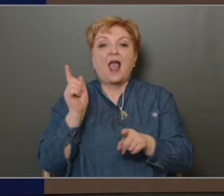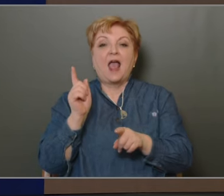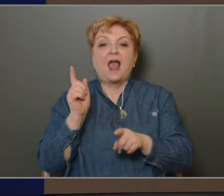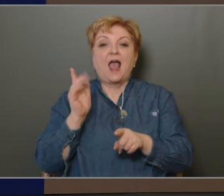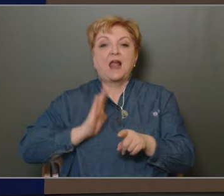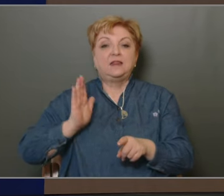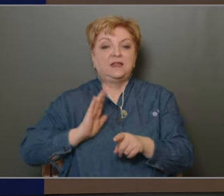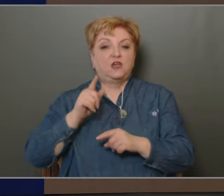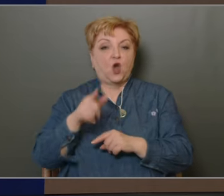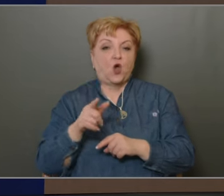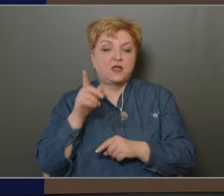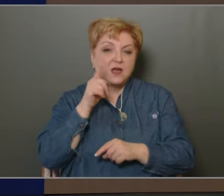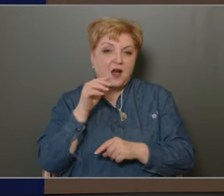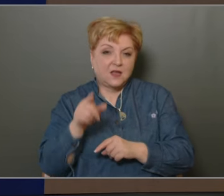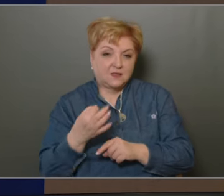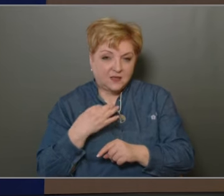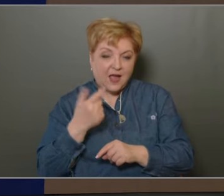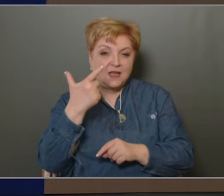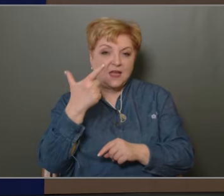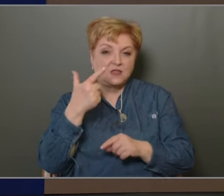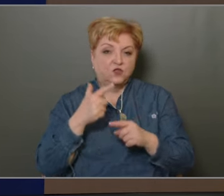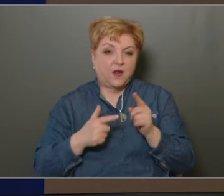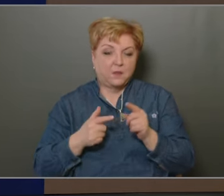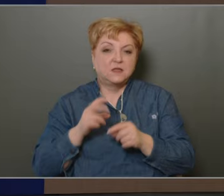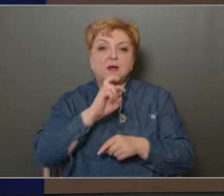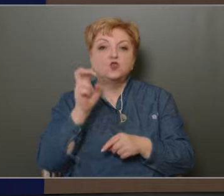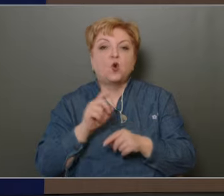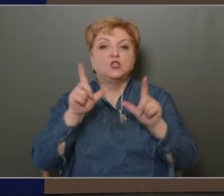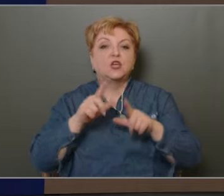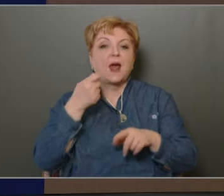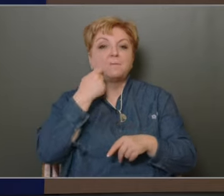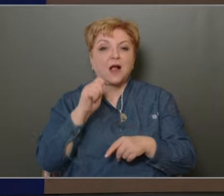,5 percben Zsolti Tanárbácsitól címmel kér szót. Önél a szó.